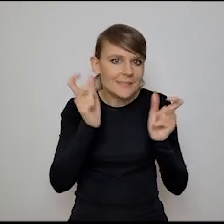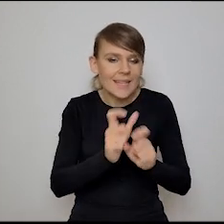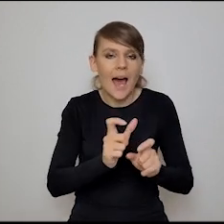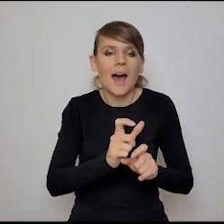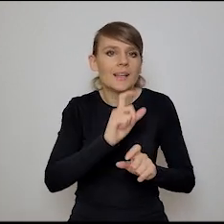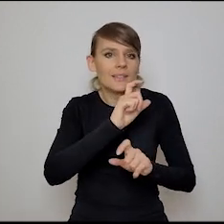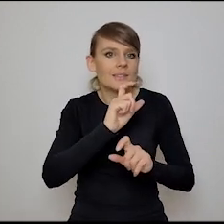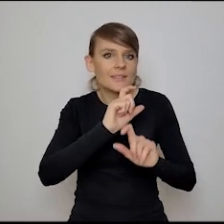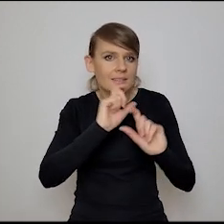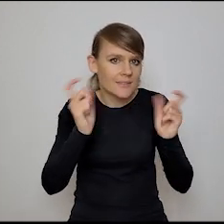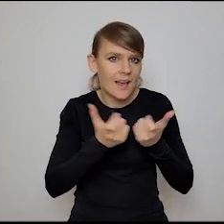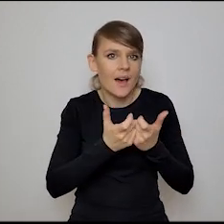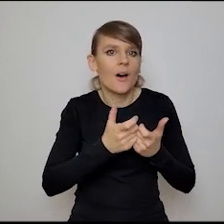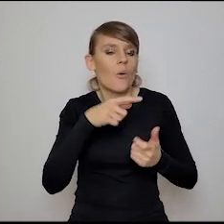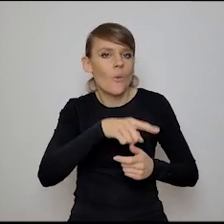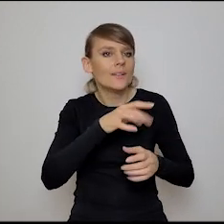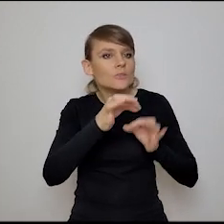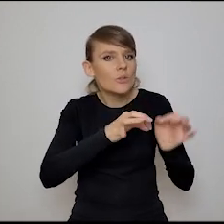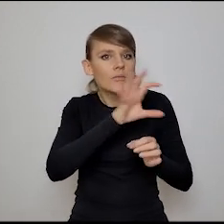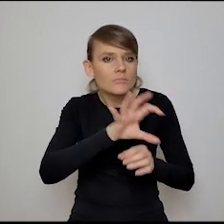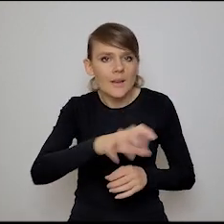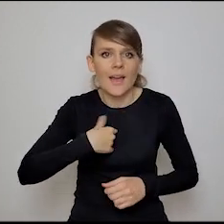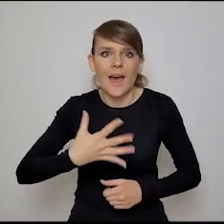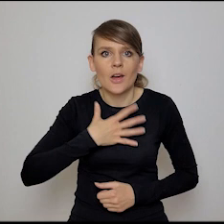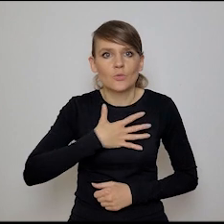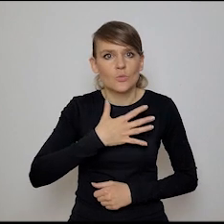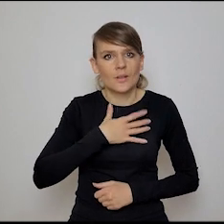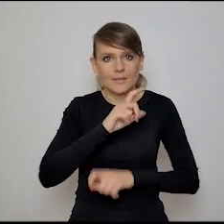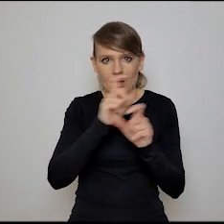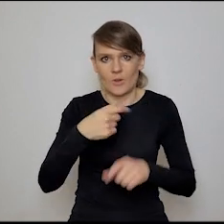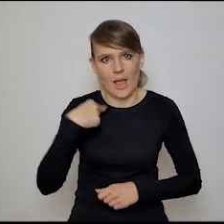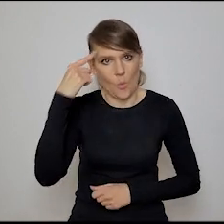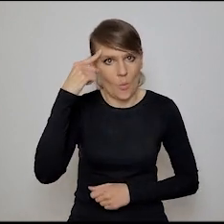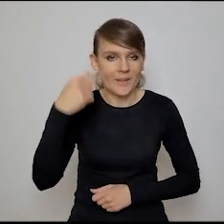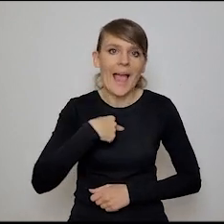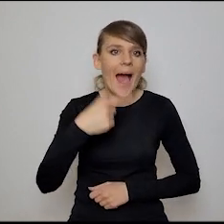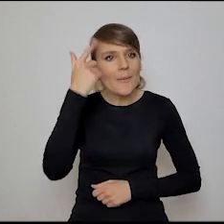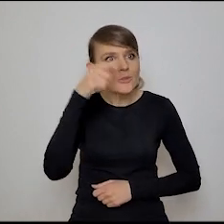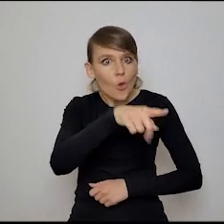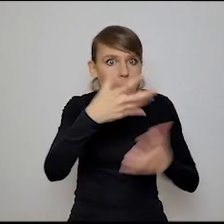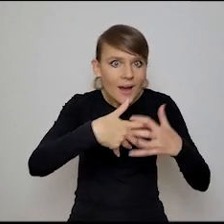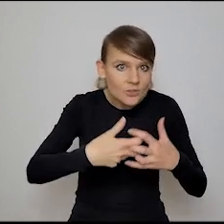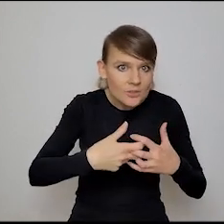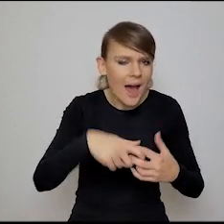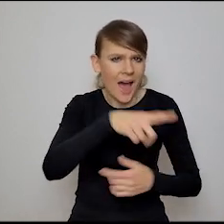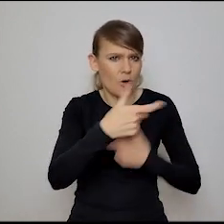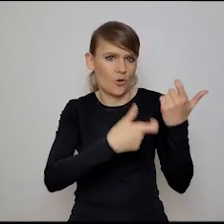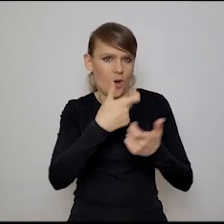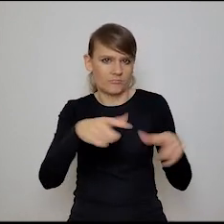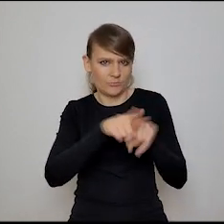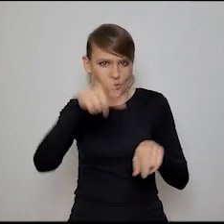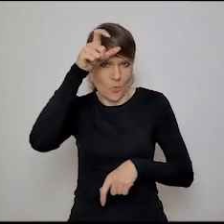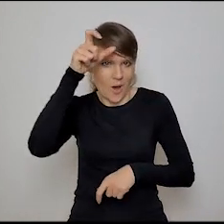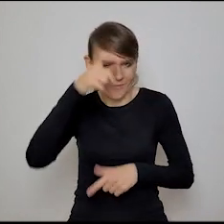kapitalny, kapitalnie poprowadzoną fabułę, cały czas się czuję głupi, że jak już myślę, że mam do czynienia z maszyną, to ona robi coś tak ludzkiego,